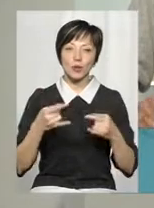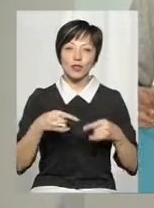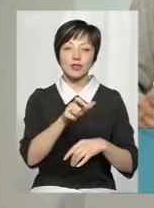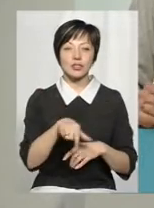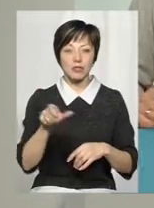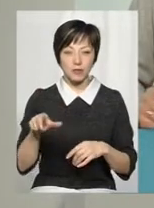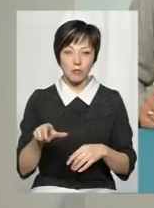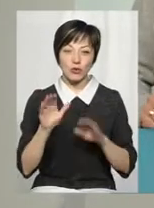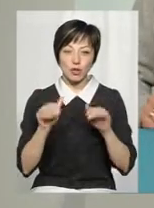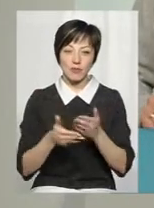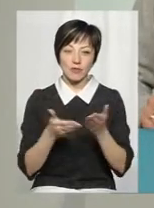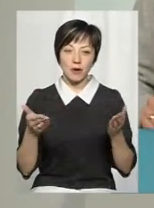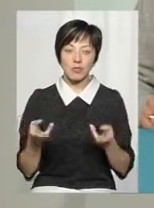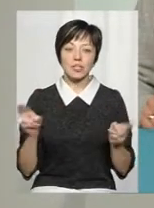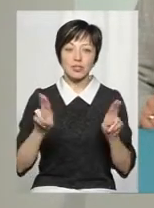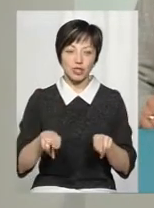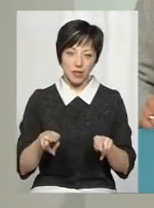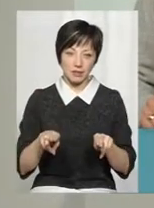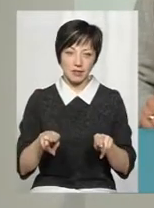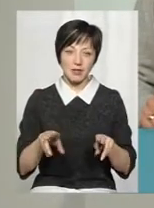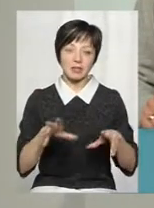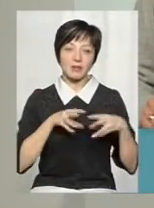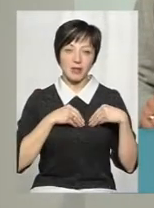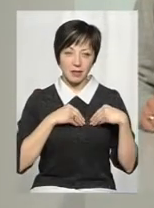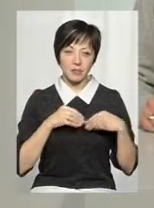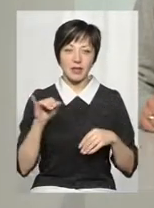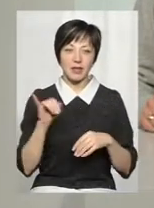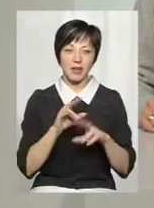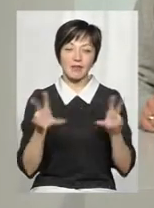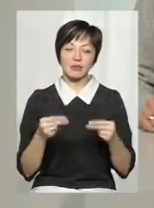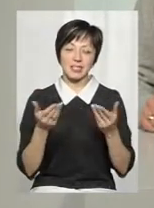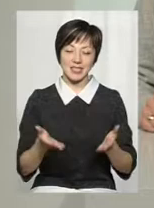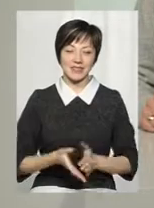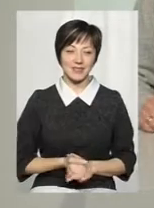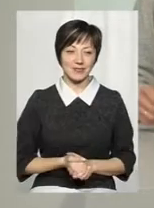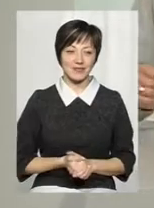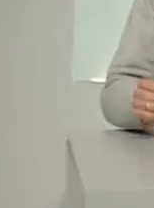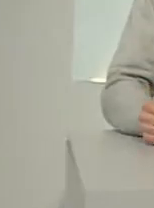телеглядачі, прощаюся з вами. Залишайтеся разом із нами і хай вам щастить.